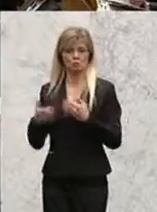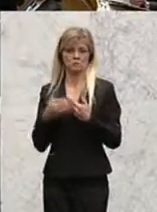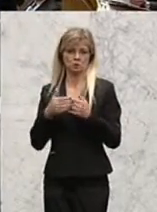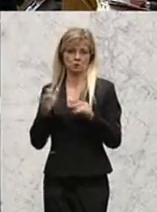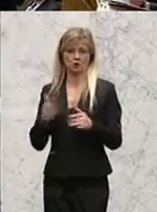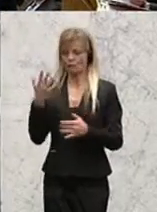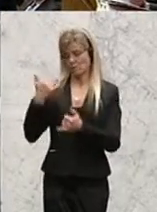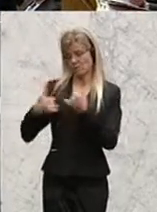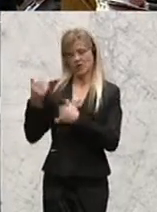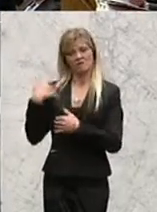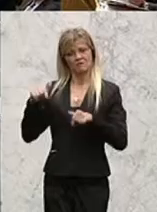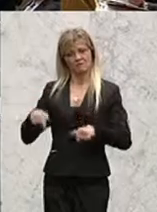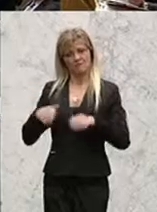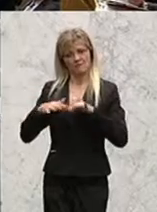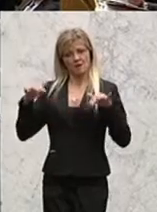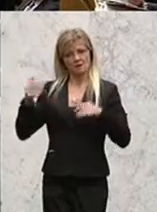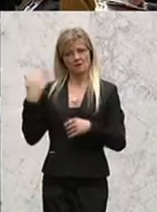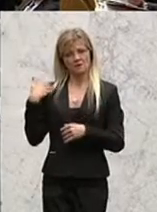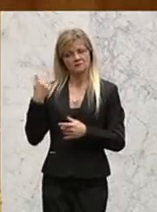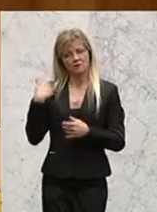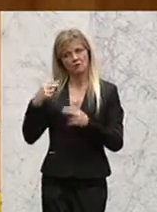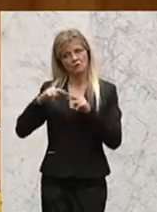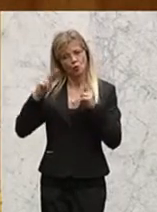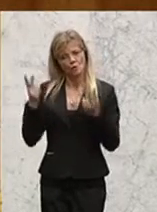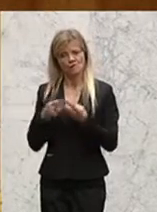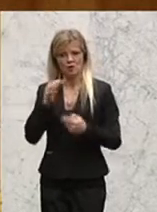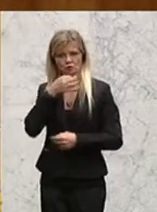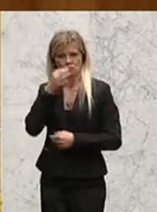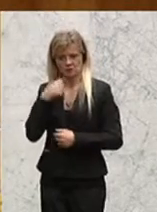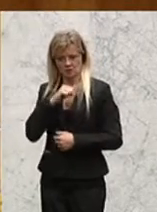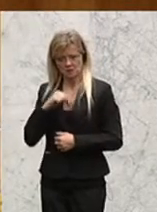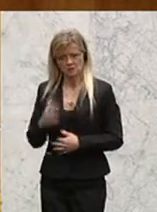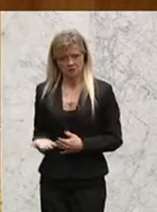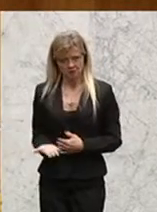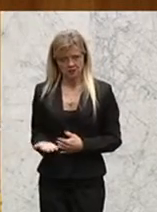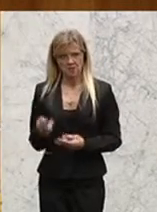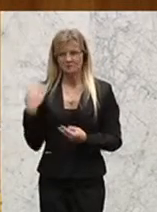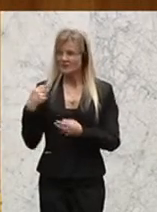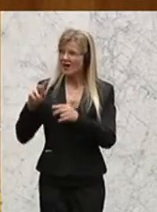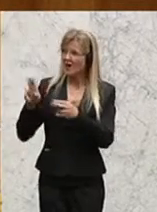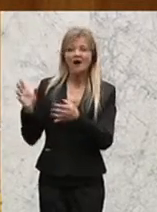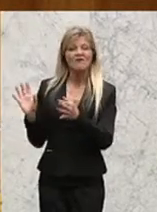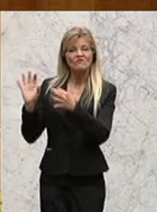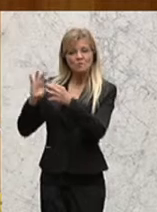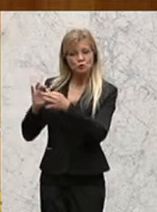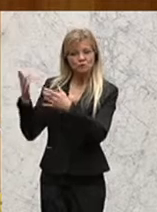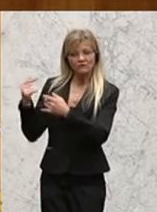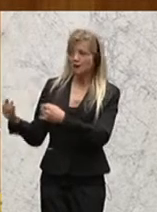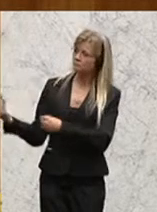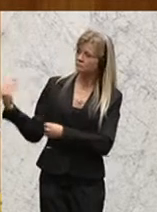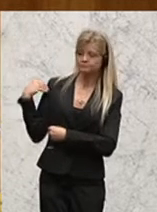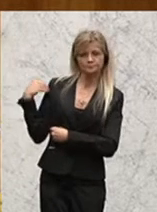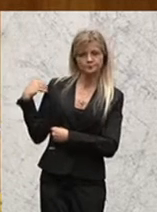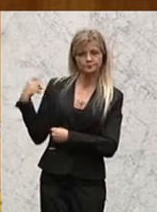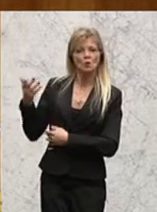vor fünf Jahren, war damals Umweltsprecher. Und da ist der Verbund an mich herangetreten und hat gesagt, sie wollen eine